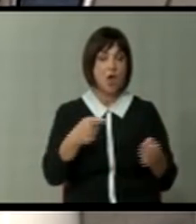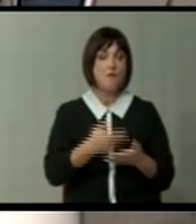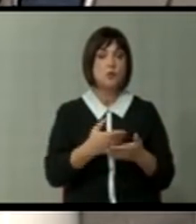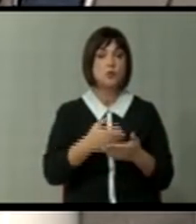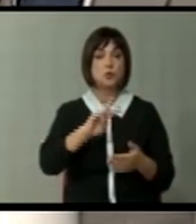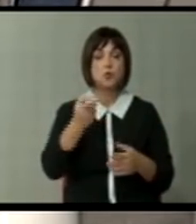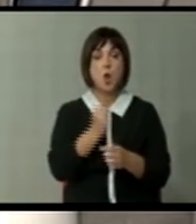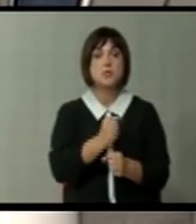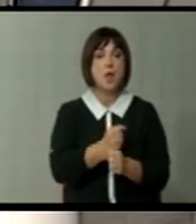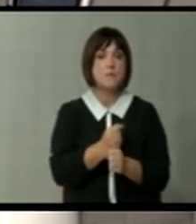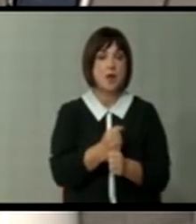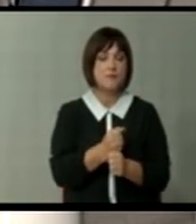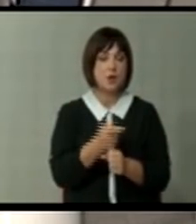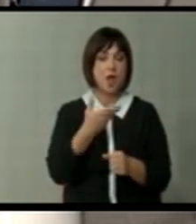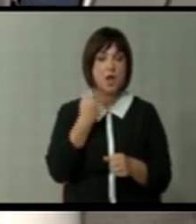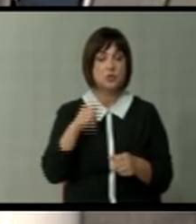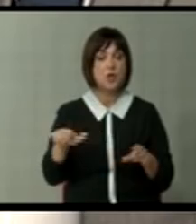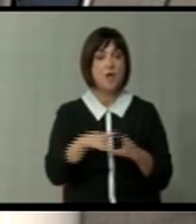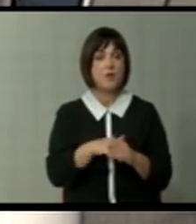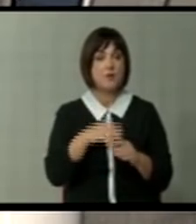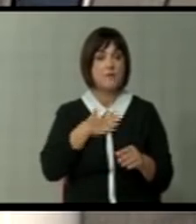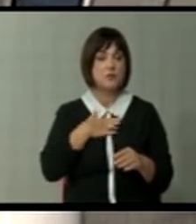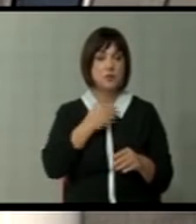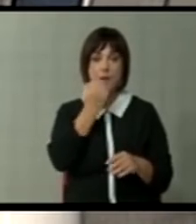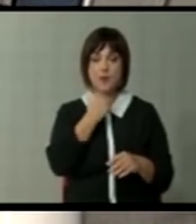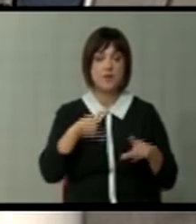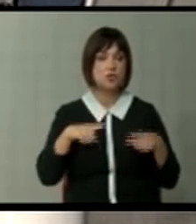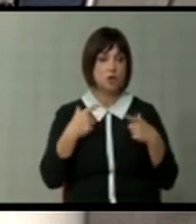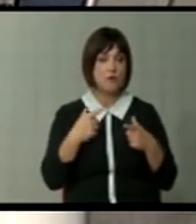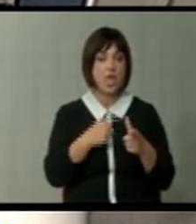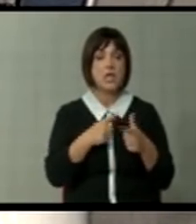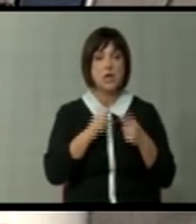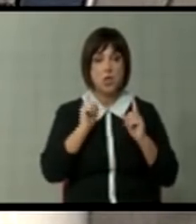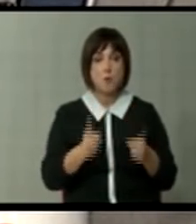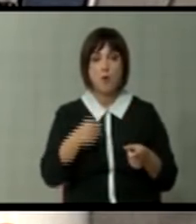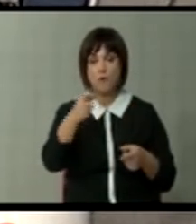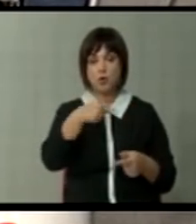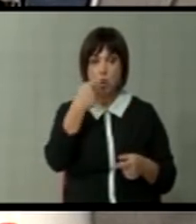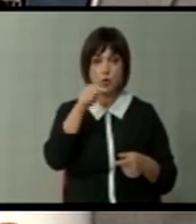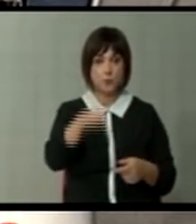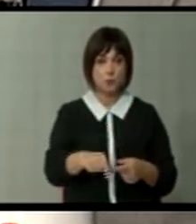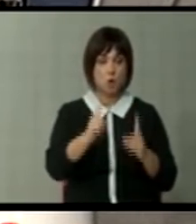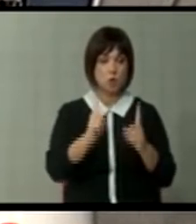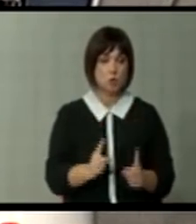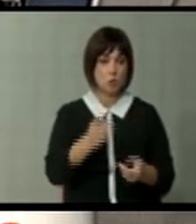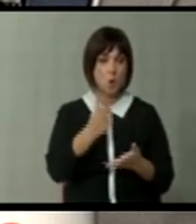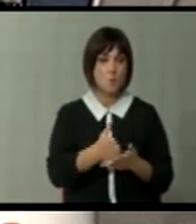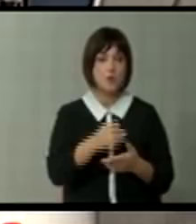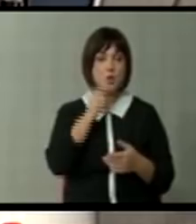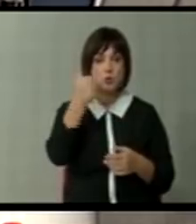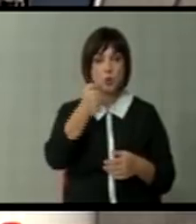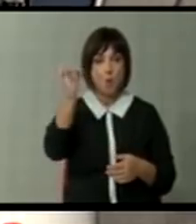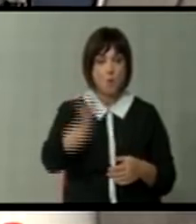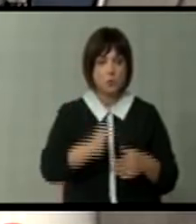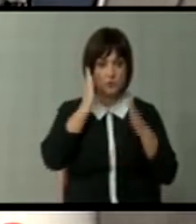суштина друго да правиме онаму като што сме вработени во нашиот приватен живот. Или ќе мора тоа што го кажуваме овде да стоиме позади тоа и да видиме 100